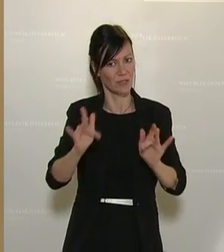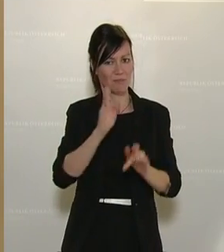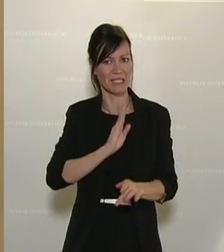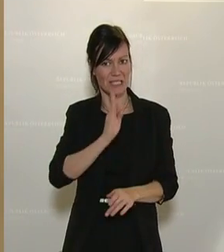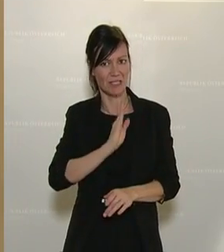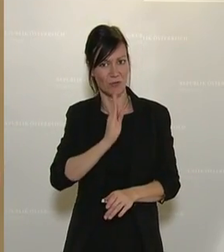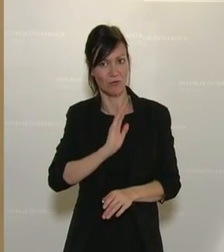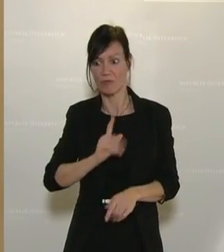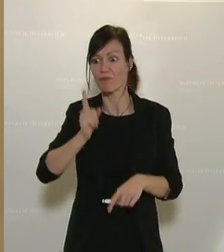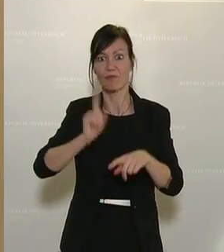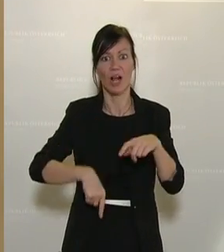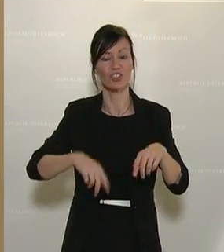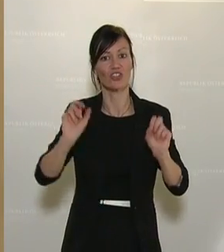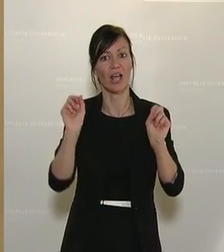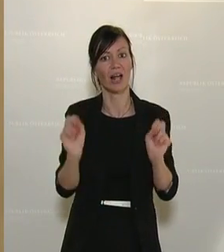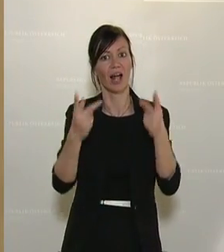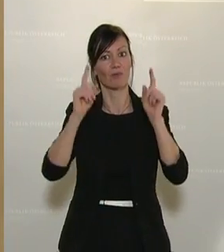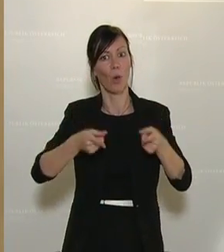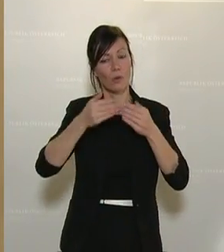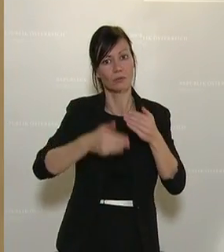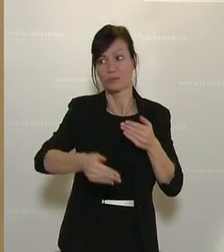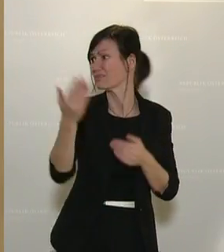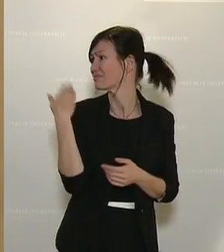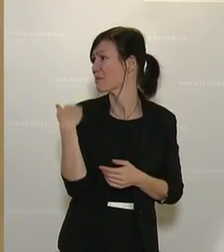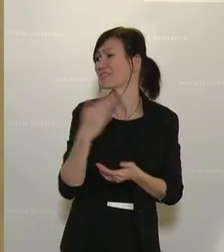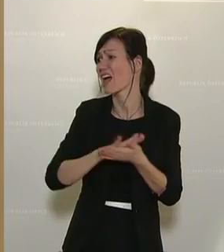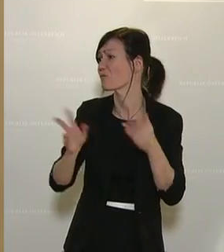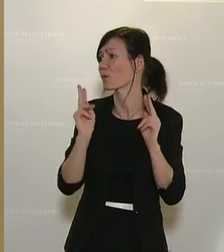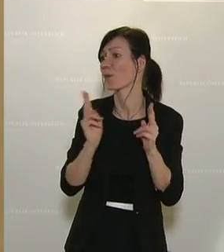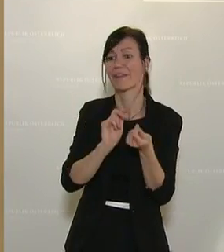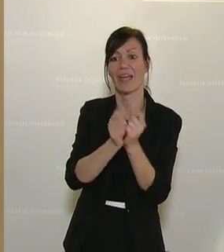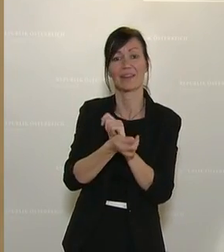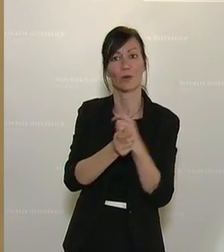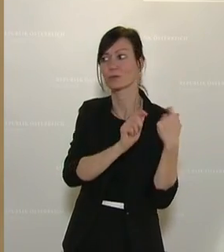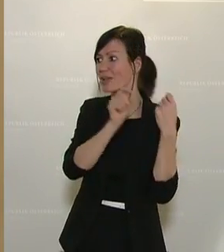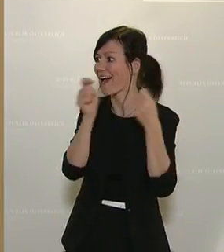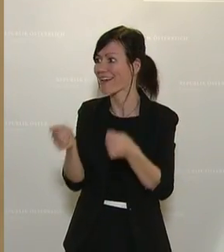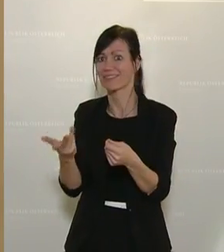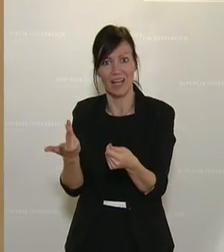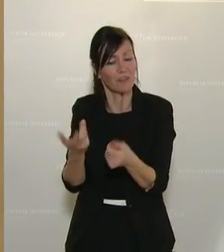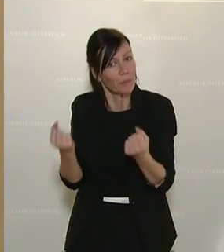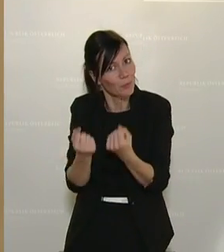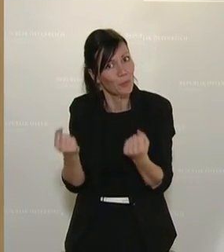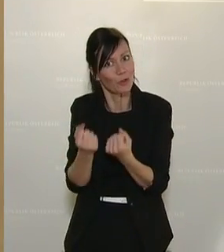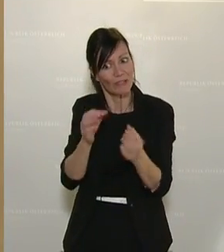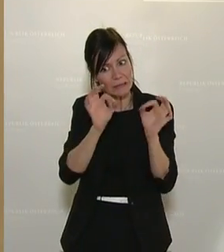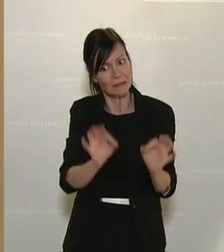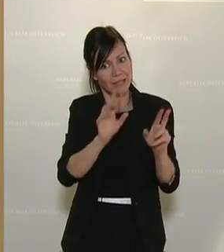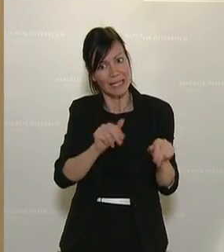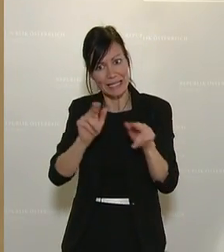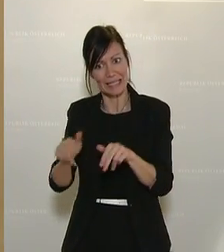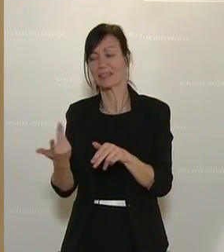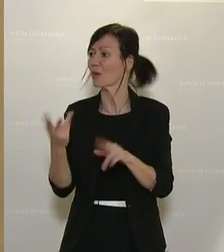hatten. Sie hätten damals einfach dem Abänderungsantrag der NEOS zustimmen können. Wir geben uns Mühe, unsere Anträge so zu schreiben, dass sie nachher auch